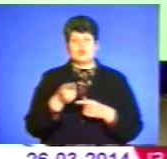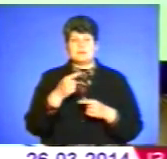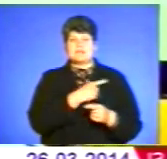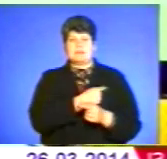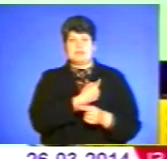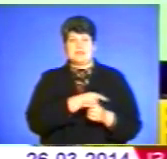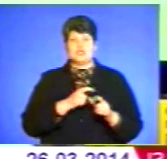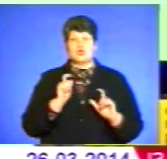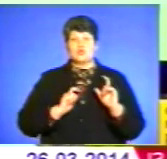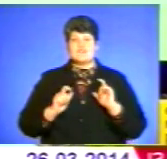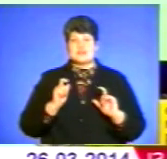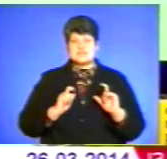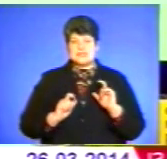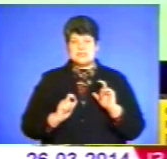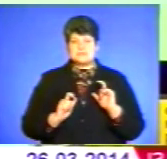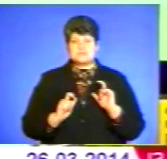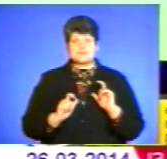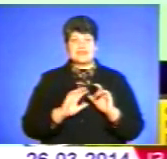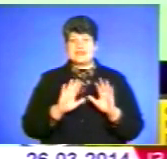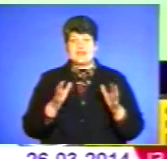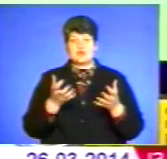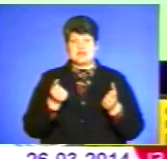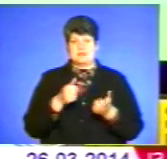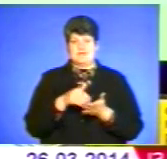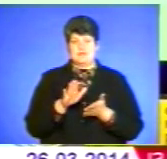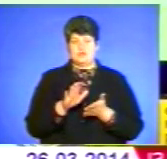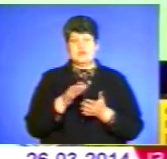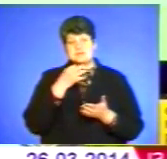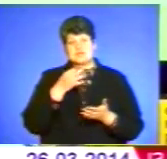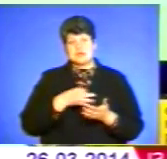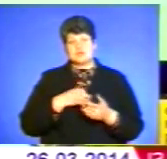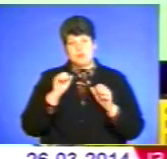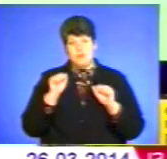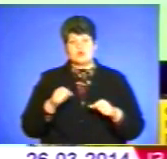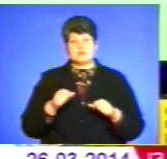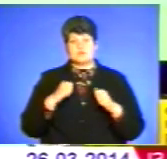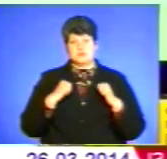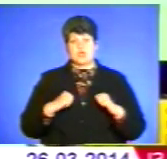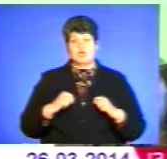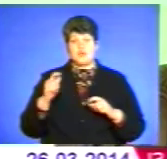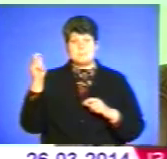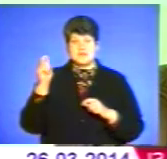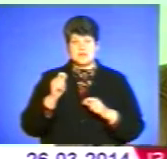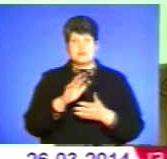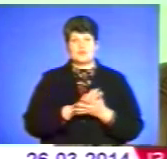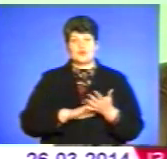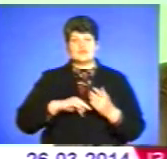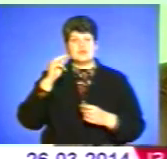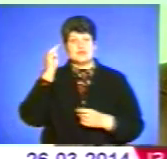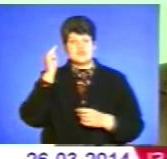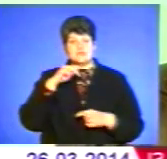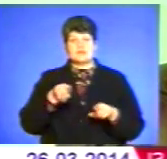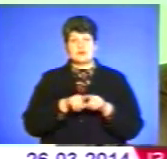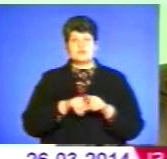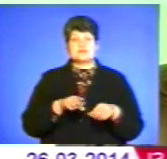медичний університет і не отримали відмови. Нам сказали, що ми можемо спокійно приїжджати і продовжувати навчання. Також